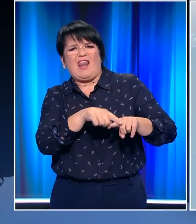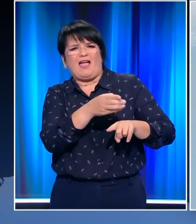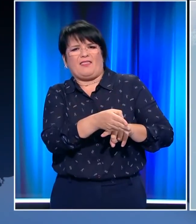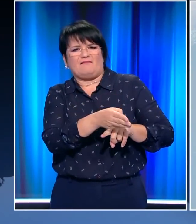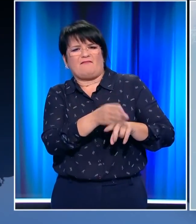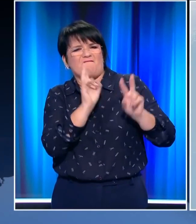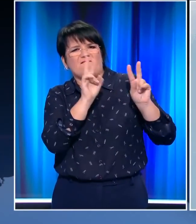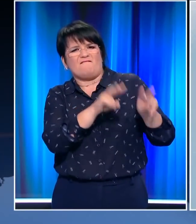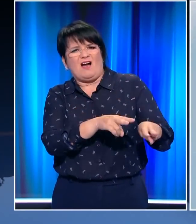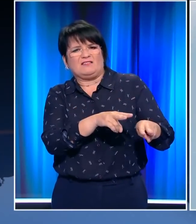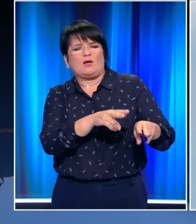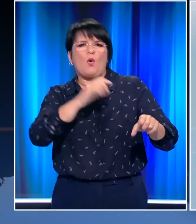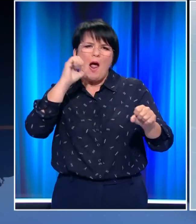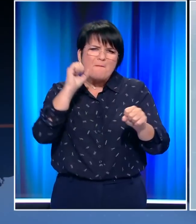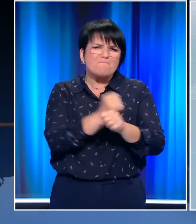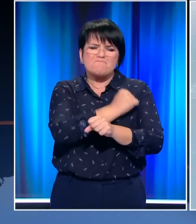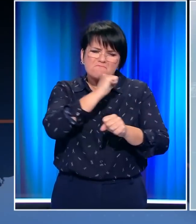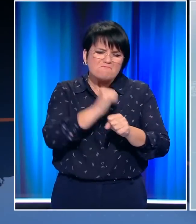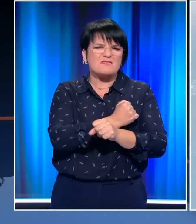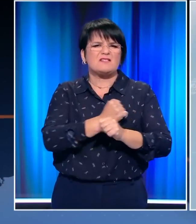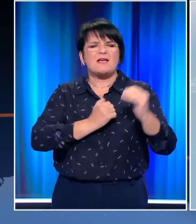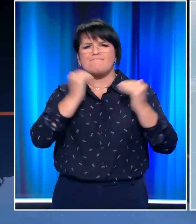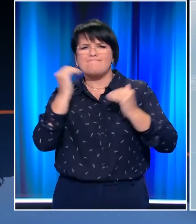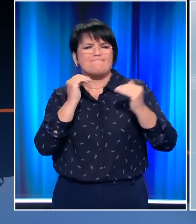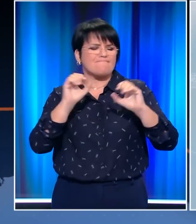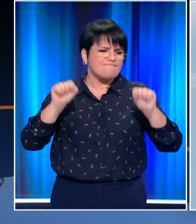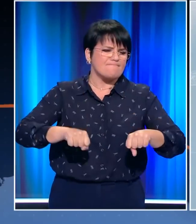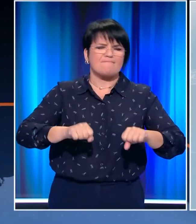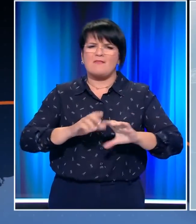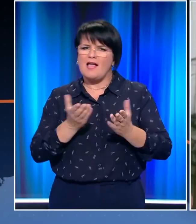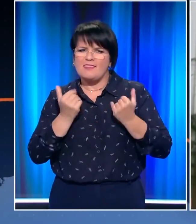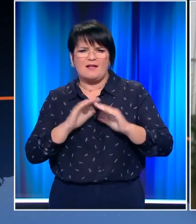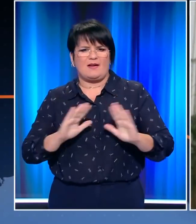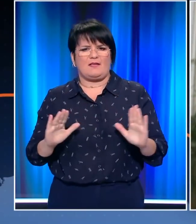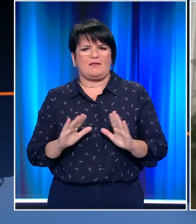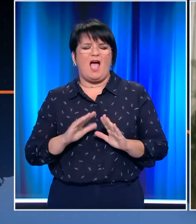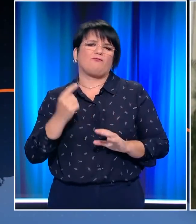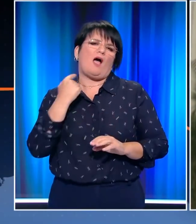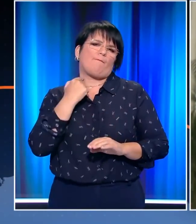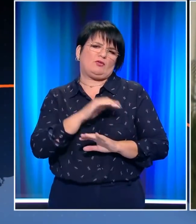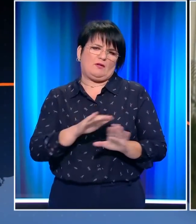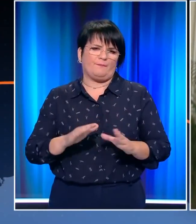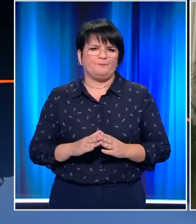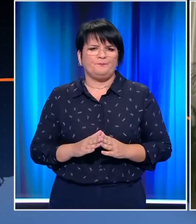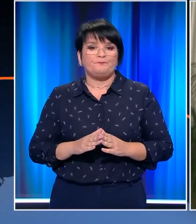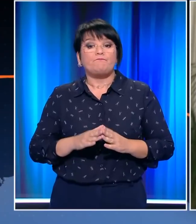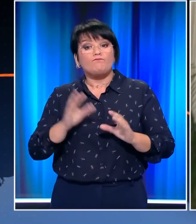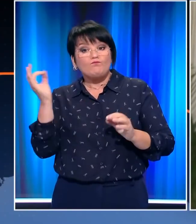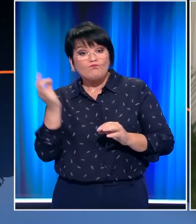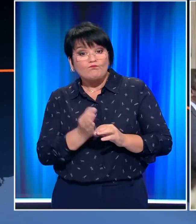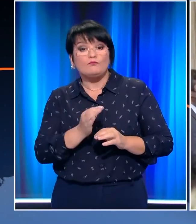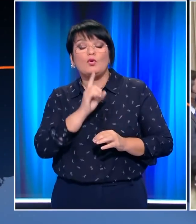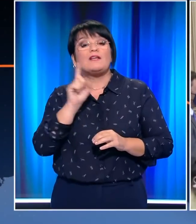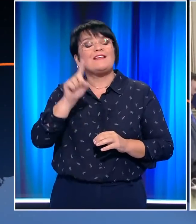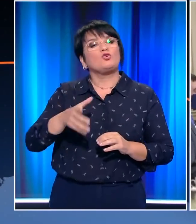θέλετε επίμονη και ασυμβίβαστη αυτό το κόλπο, αυτή η τρίπλα θα αποτύχει. Επιβεβαιώνοντας το άριστο κλίμα μεταξύ των δύο χωρών,